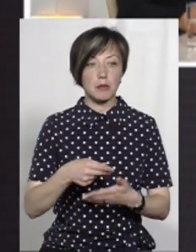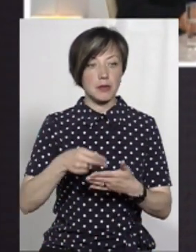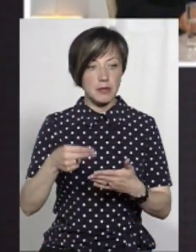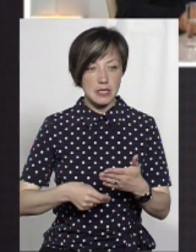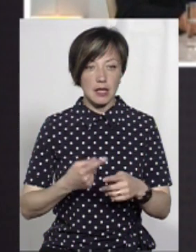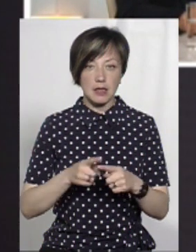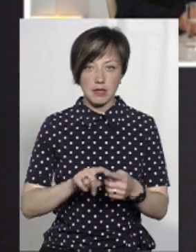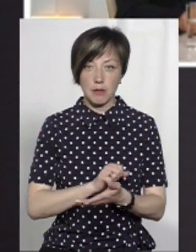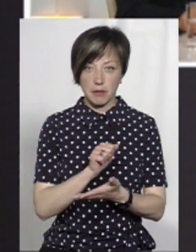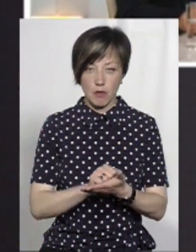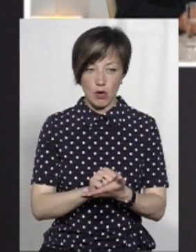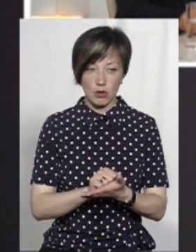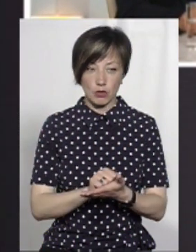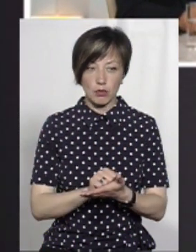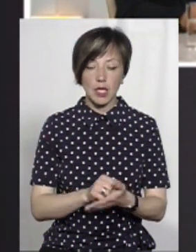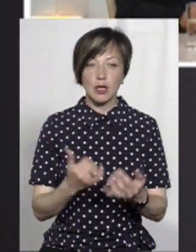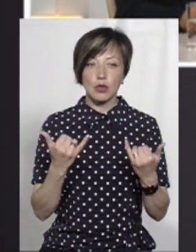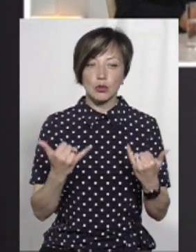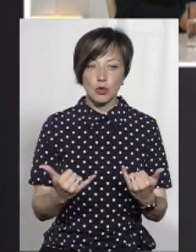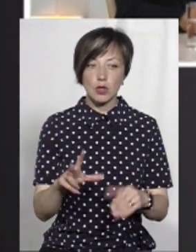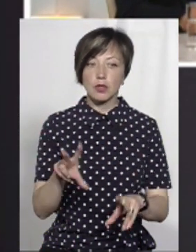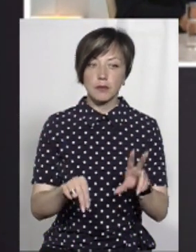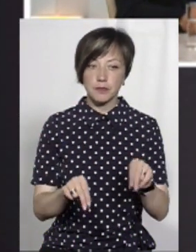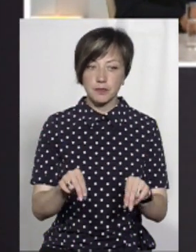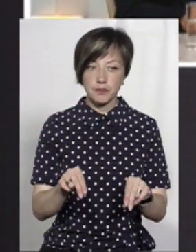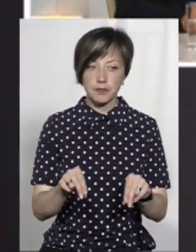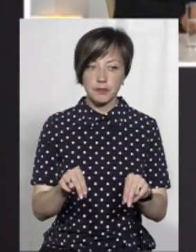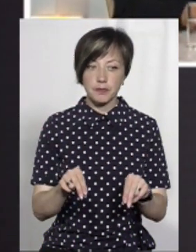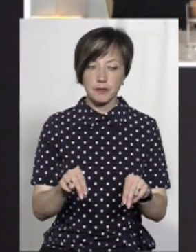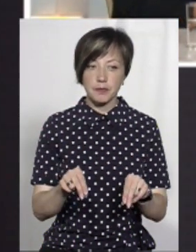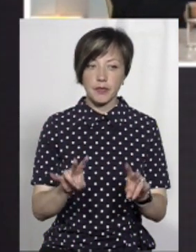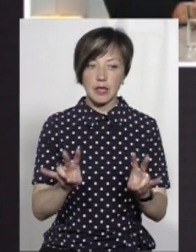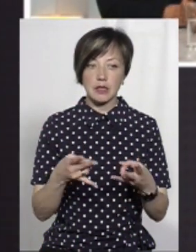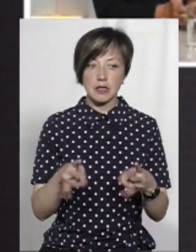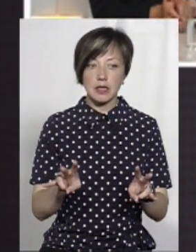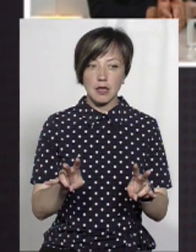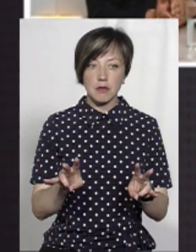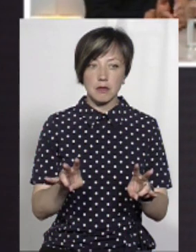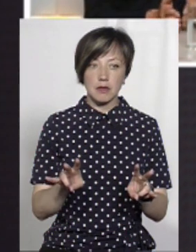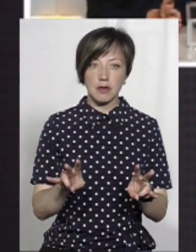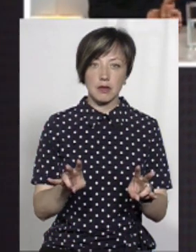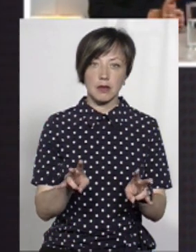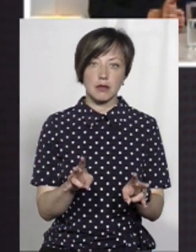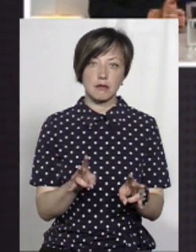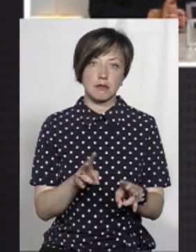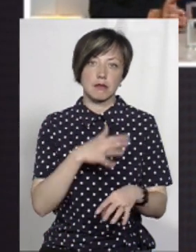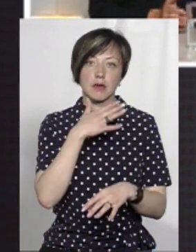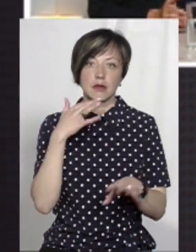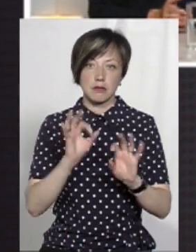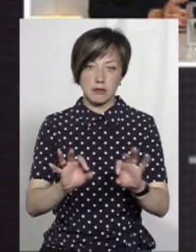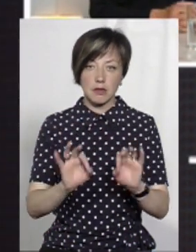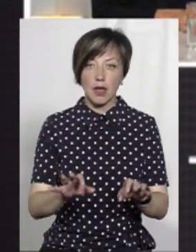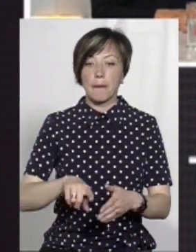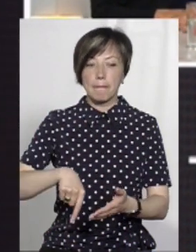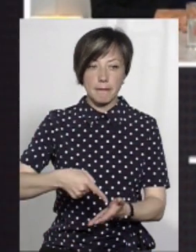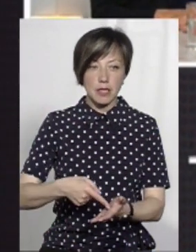підписали цей меморандум, розумієте? І сьогодні я рахую, знаєте, ну вже не треба перегибати там палку. Зрозуміло, що